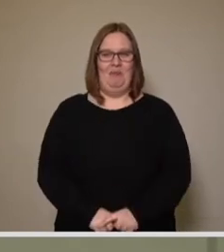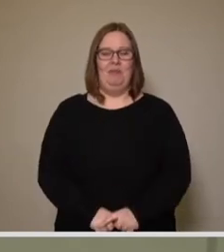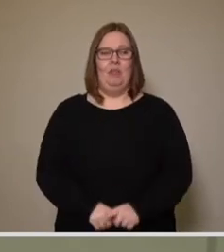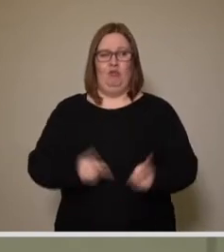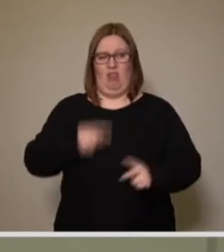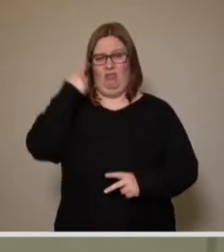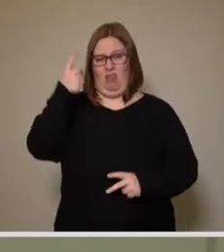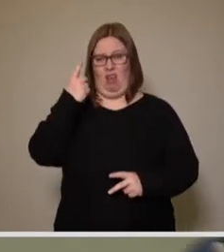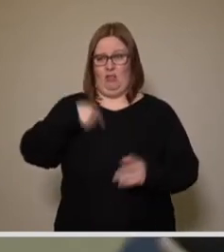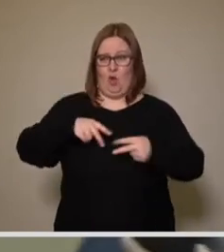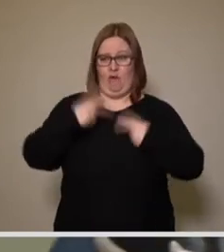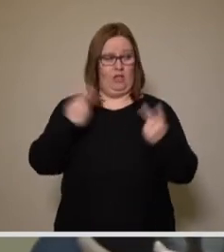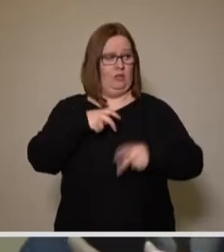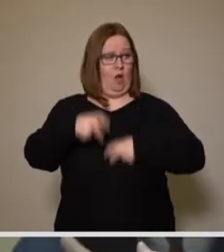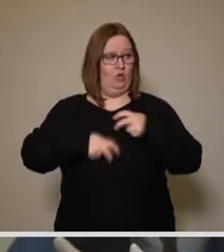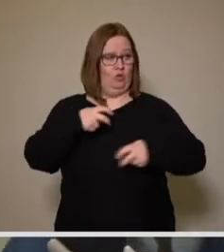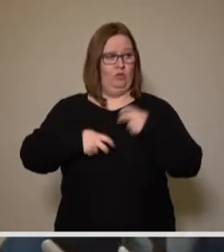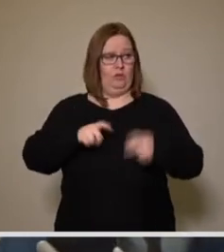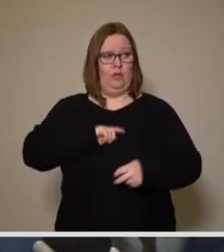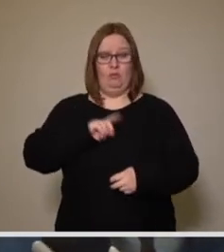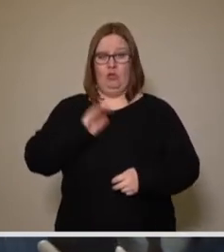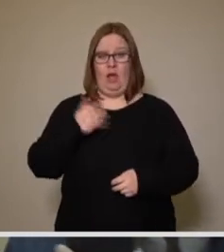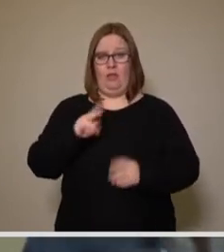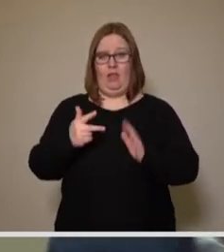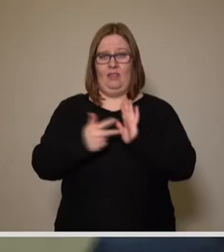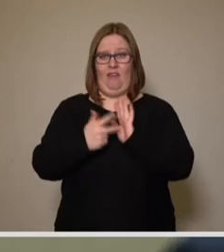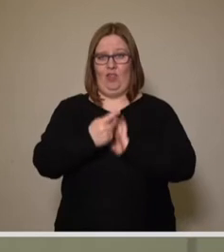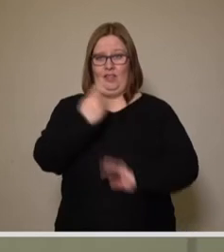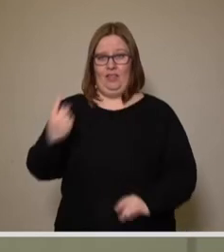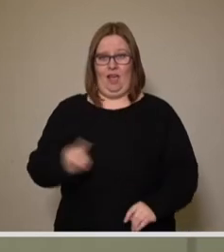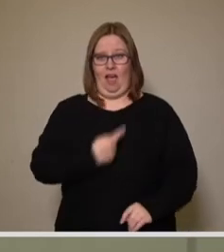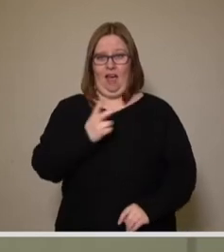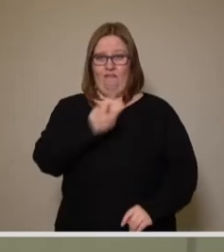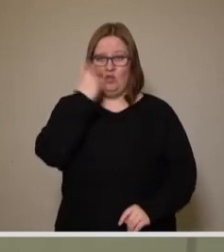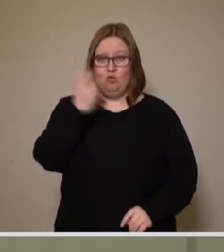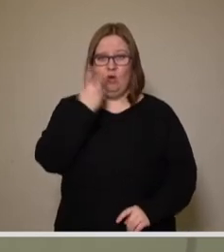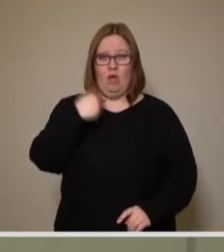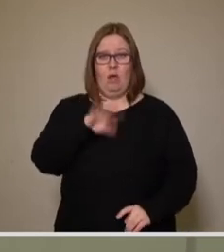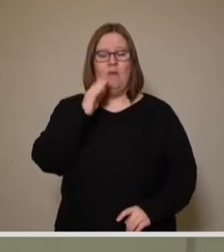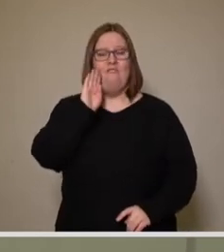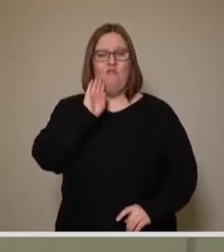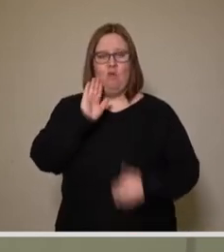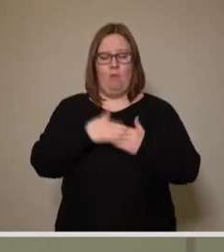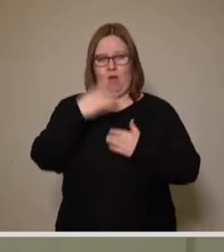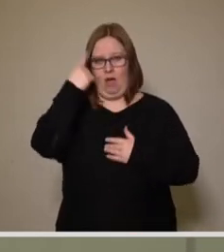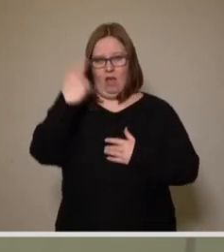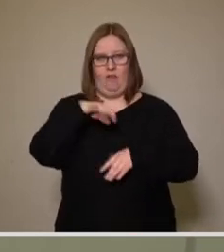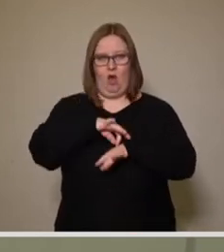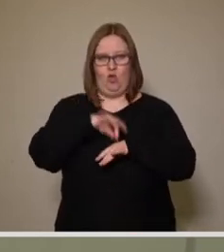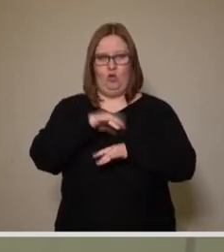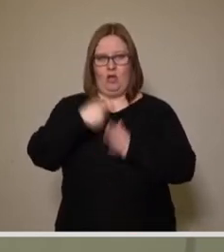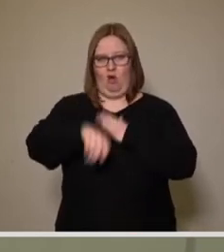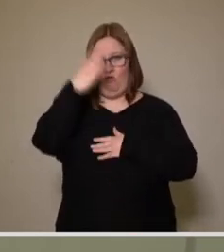in der Öffentlichkeit nutzen, da ich bereits seit einem Dreivierteljahr versuche, im zuständigen Wohnbeirat bei Frau Dr.